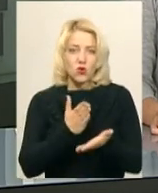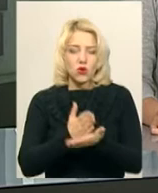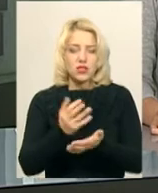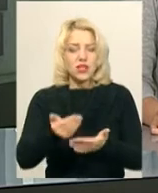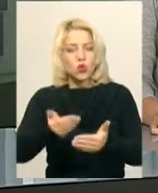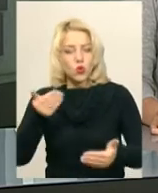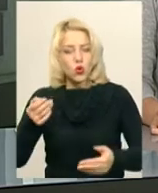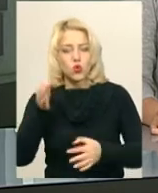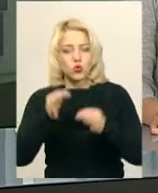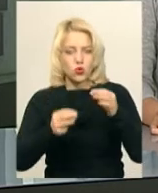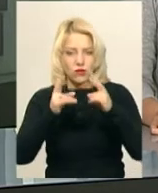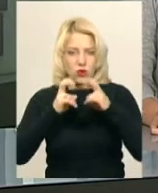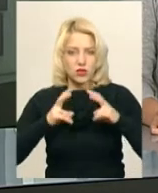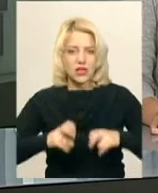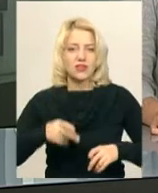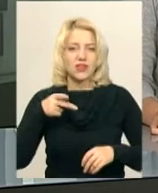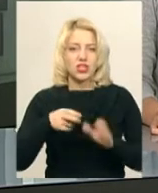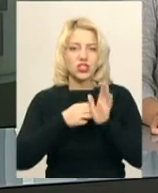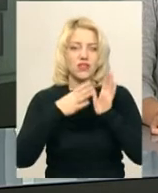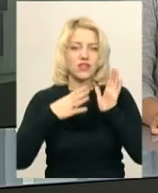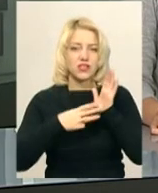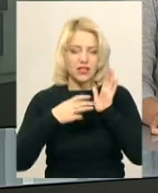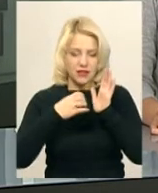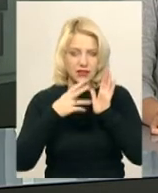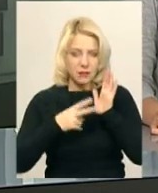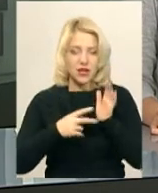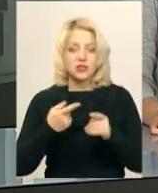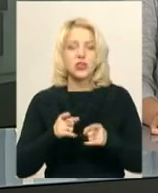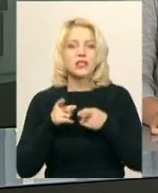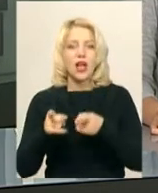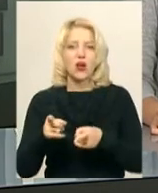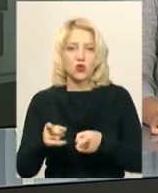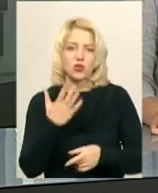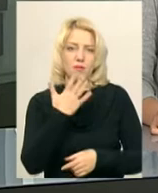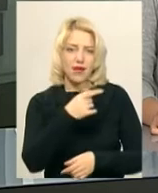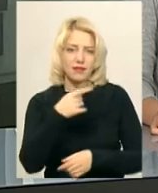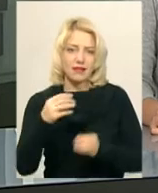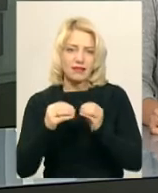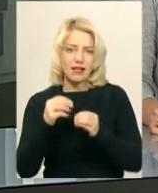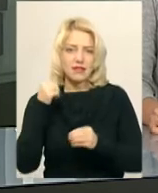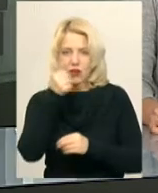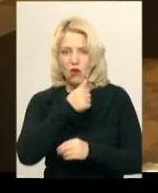розслідування з червня 2018-го. Йому загрожує від 5 до 10 років позбавлення волі.